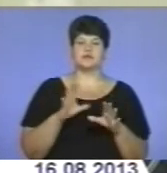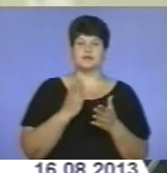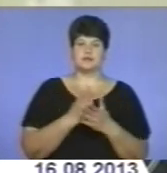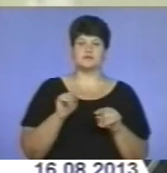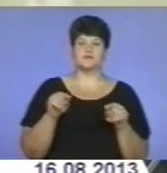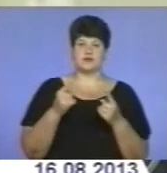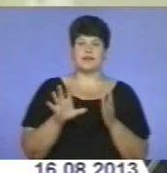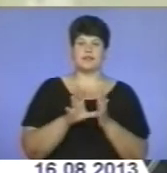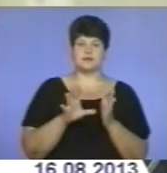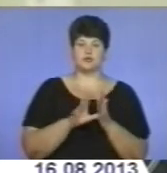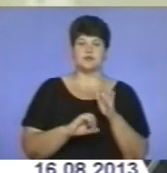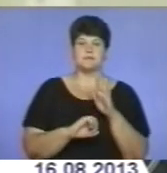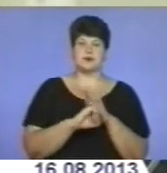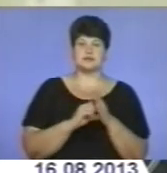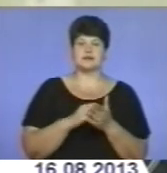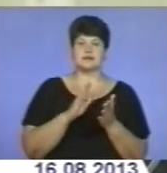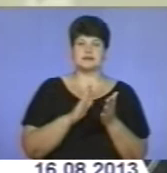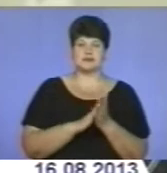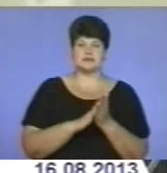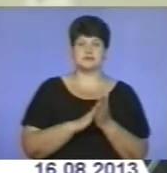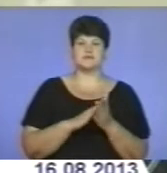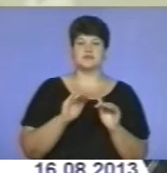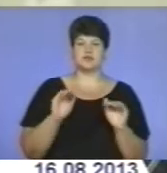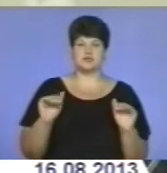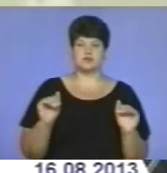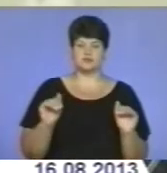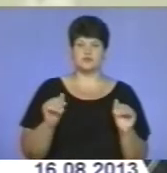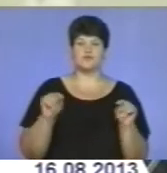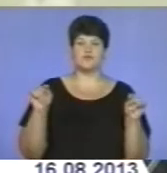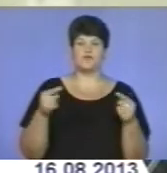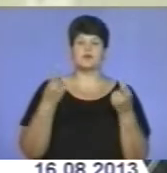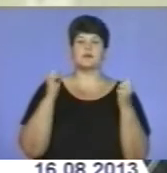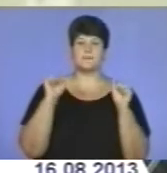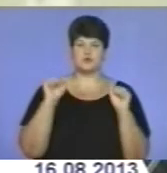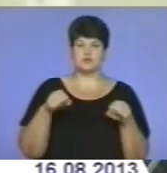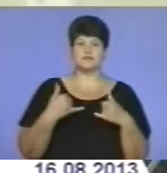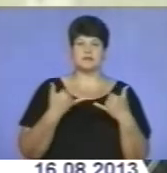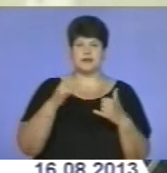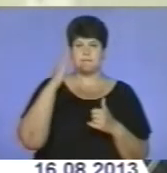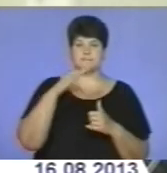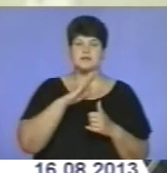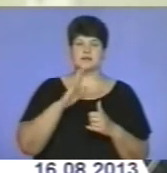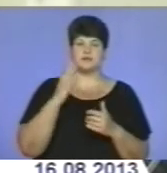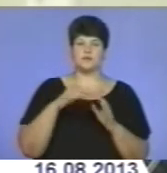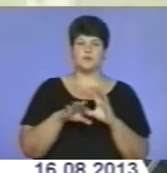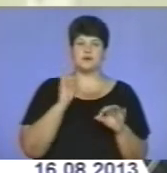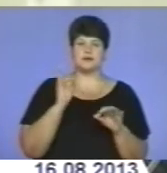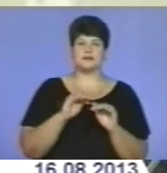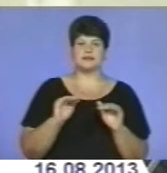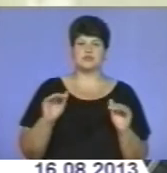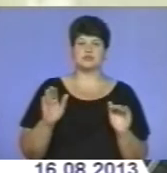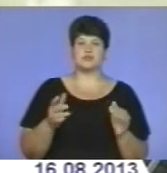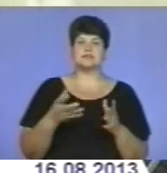бази реєстрації в дитячі садочки. Тобто створення можливості для батьків обрати дитячий садочок та